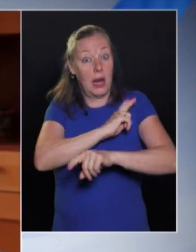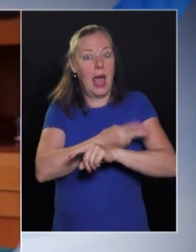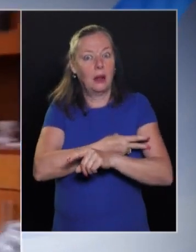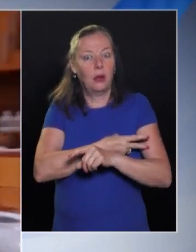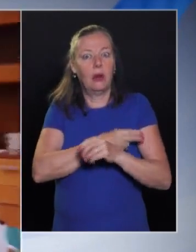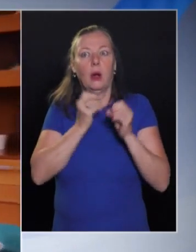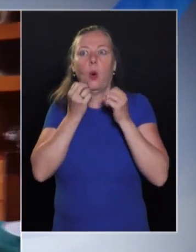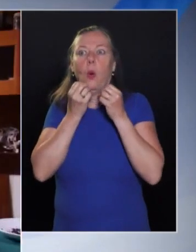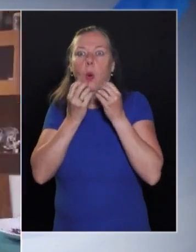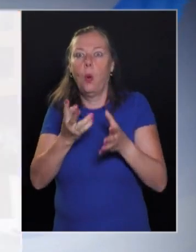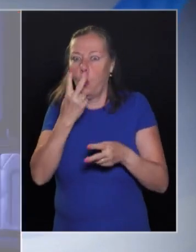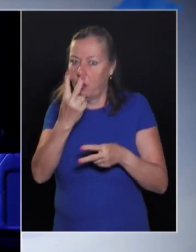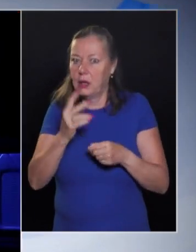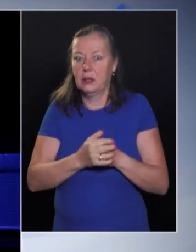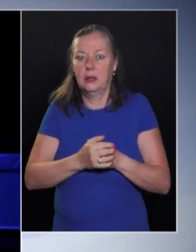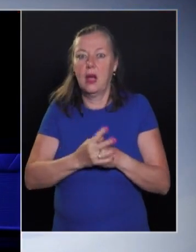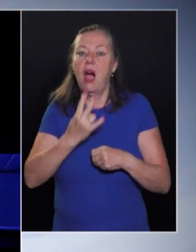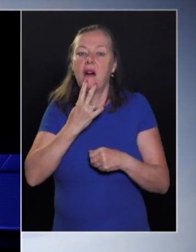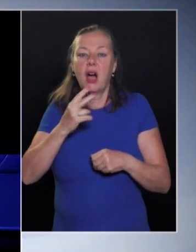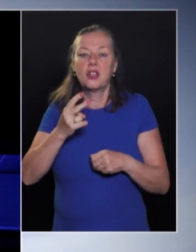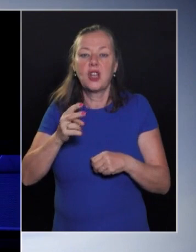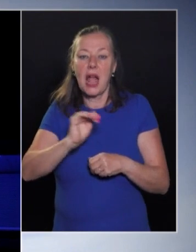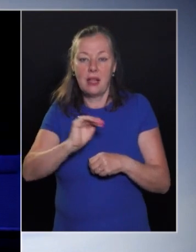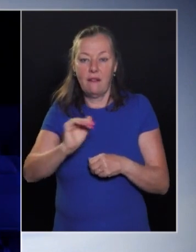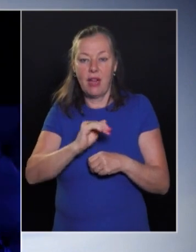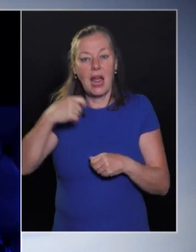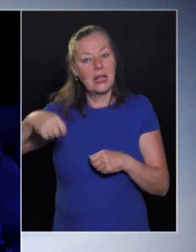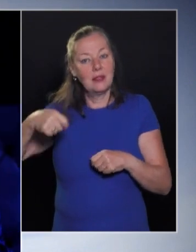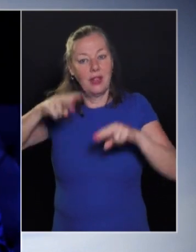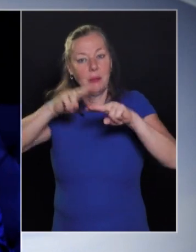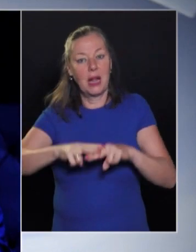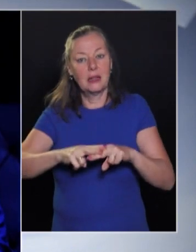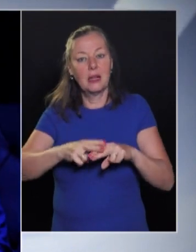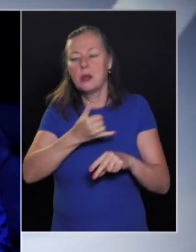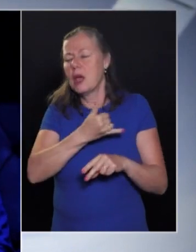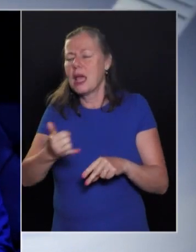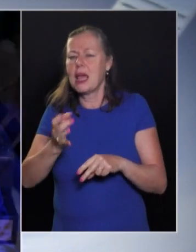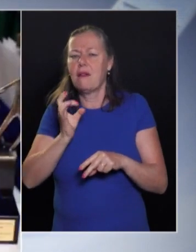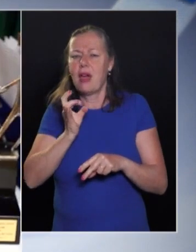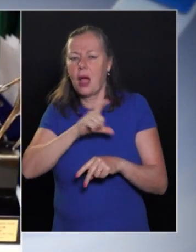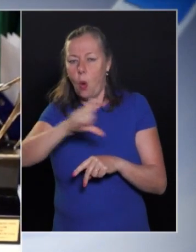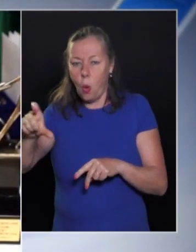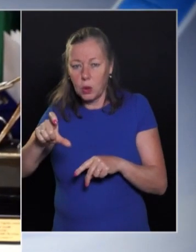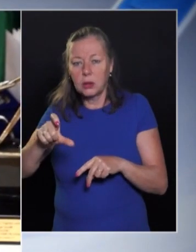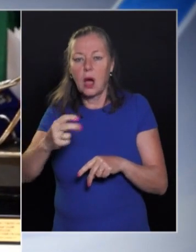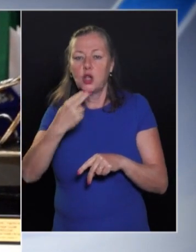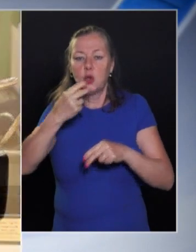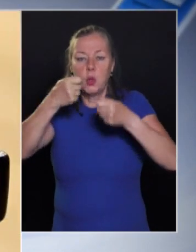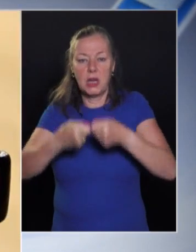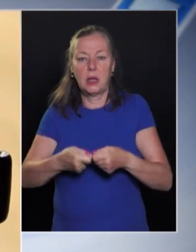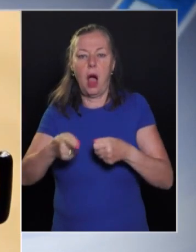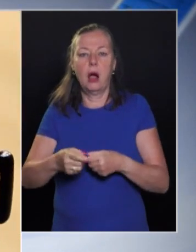erővel, hogy nem lehet elvonatkoztatni. Varsányi Ferenc filmrendező évek óta a speciális filmfesztivál